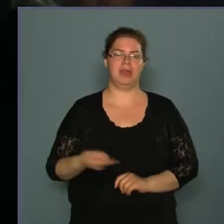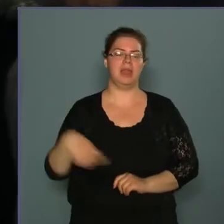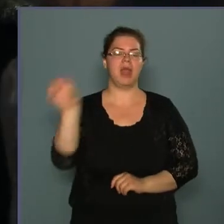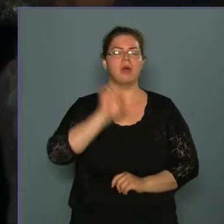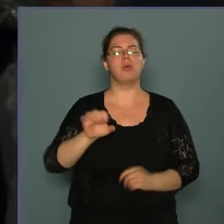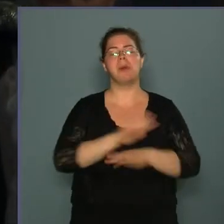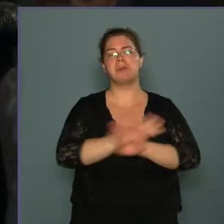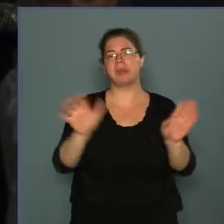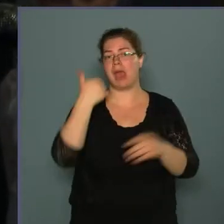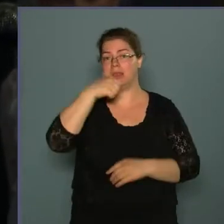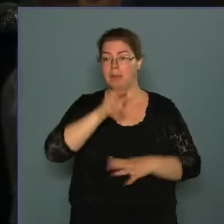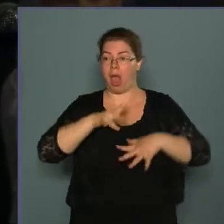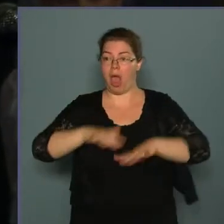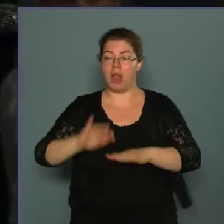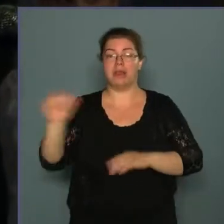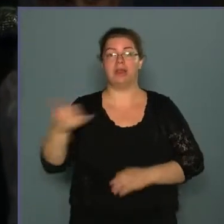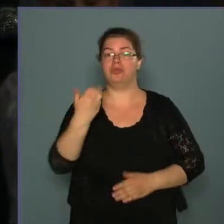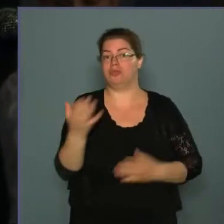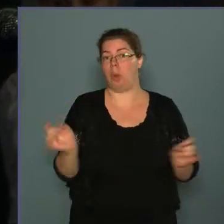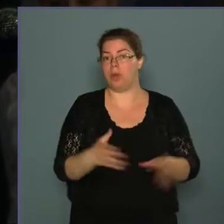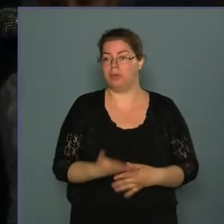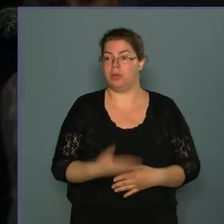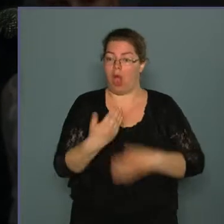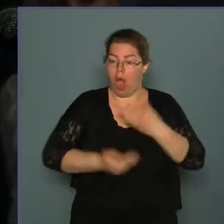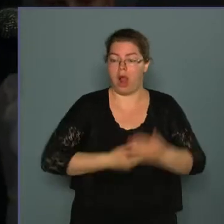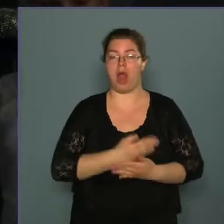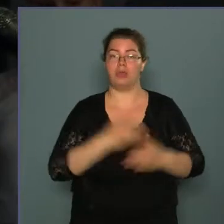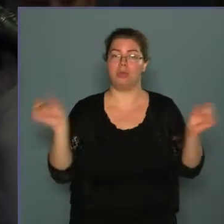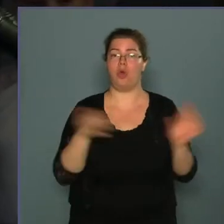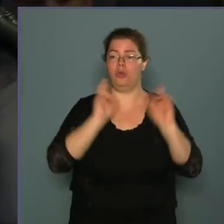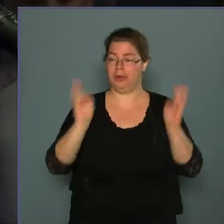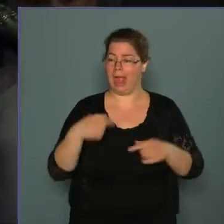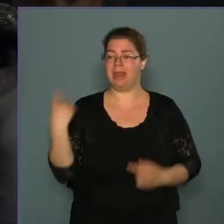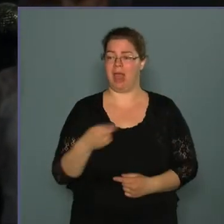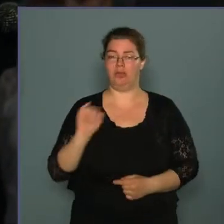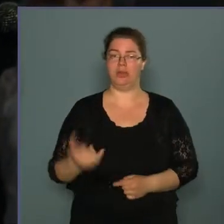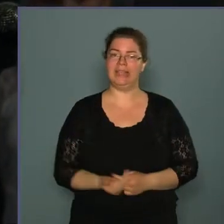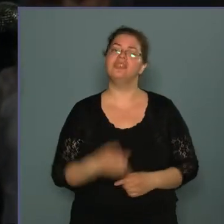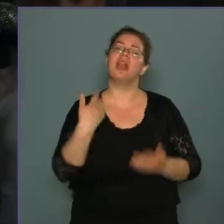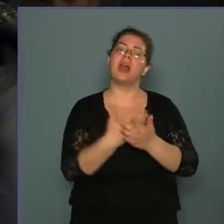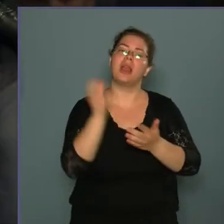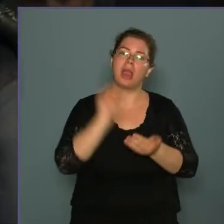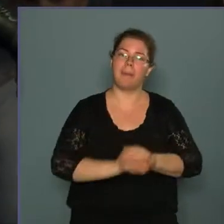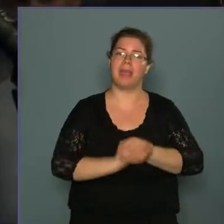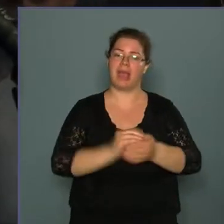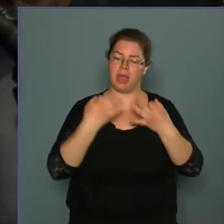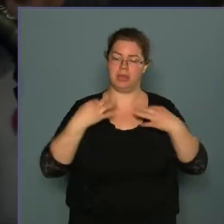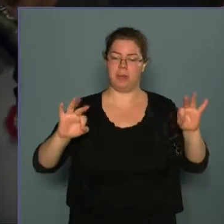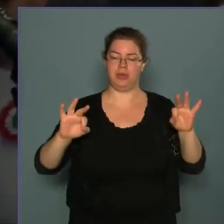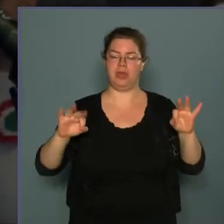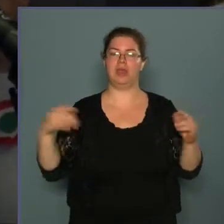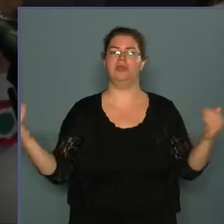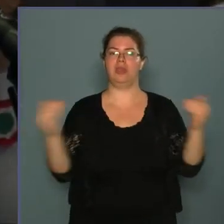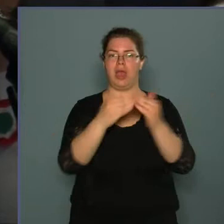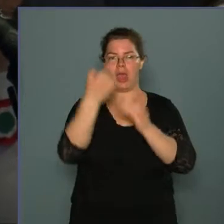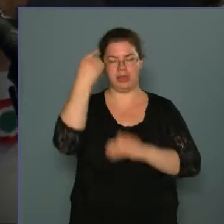Európa mindennépe halad és boldogul. Haladnunk, boldogolnunk kell nekünk is. Legyen béke, szabadság és